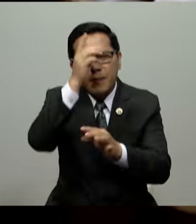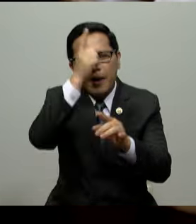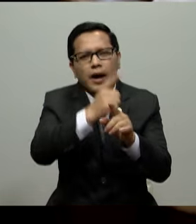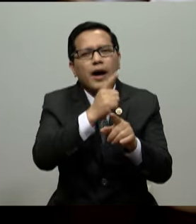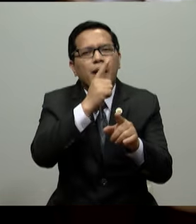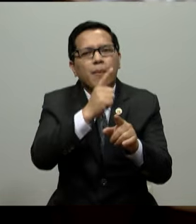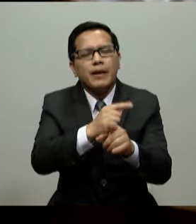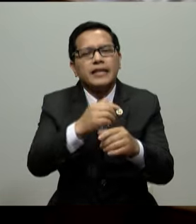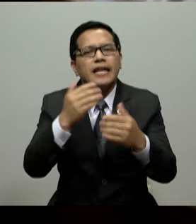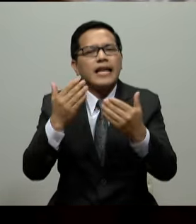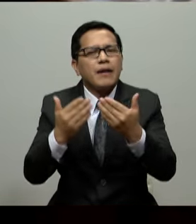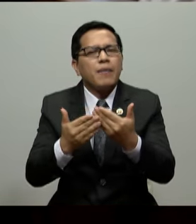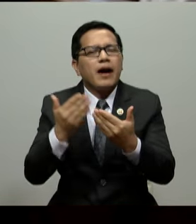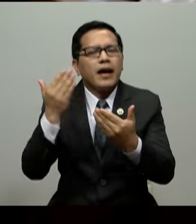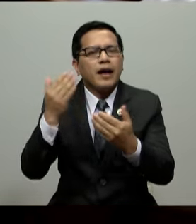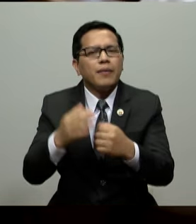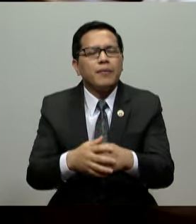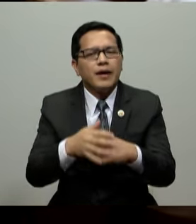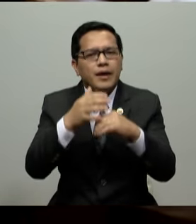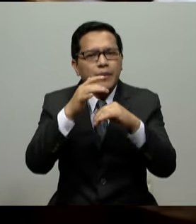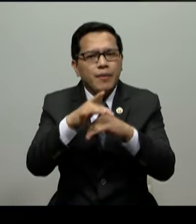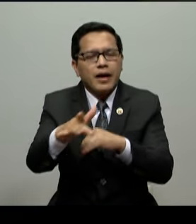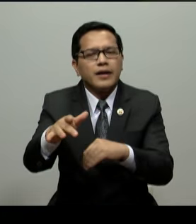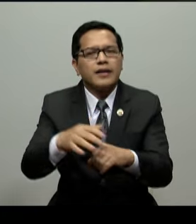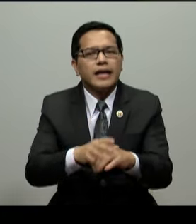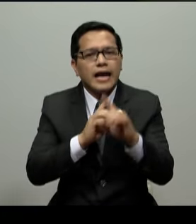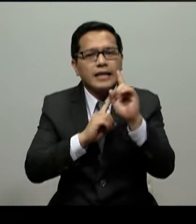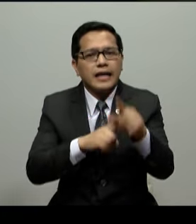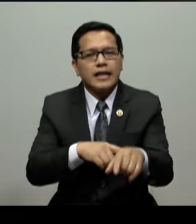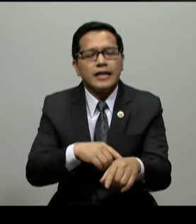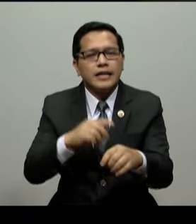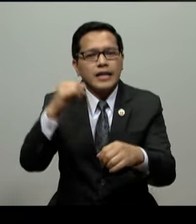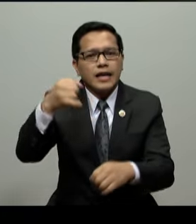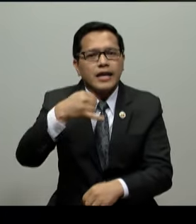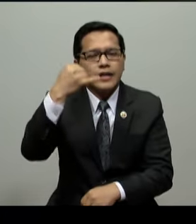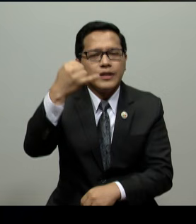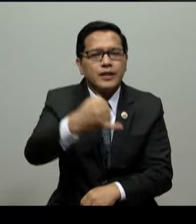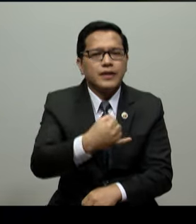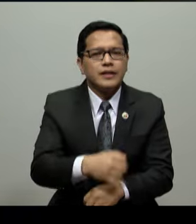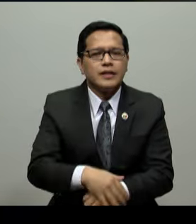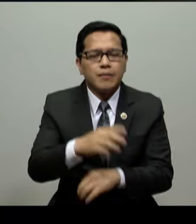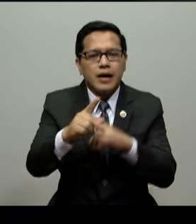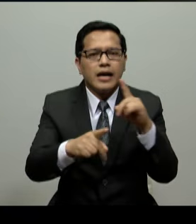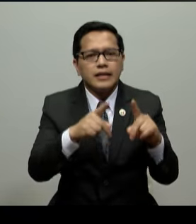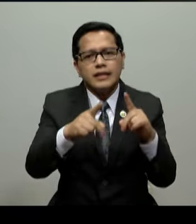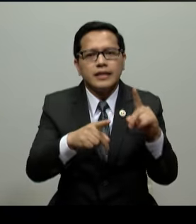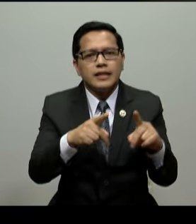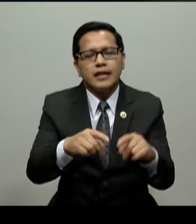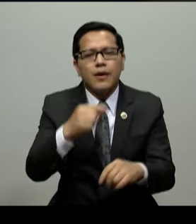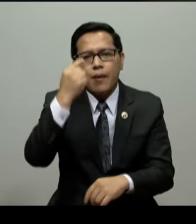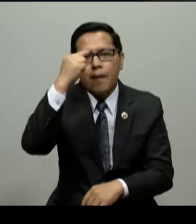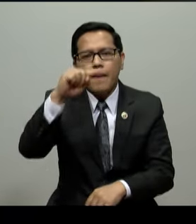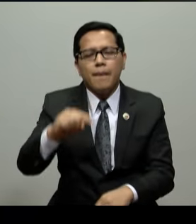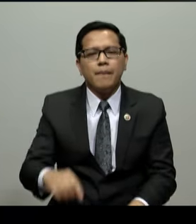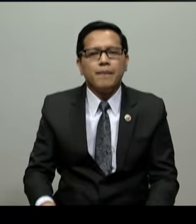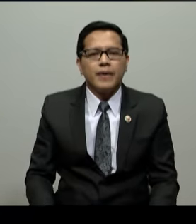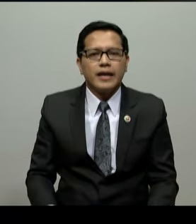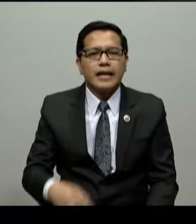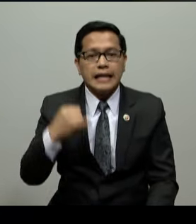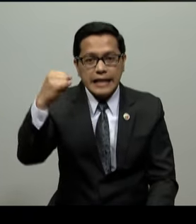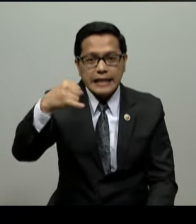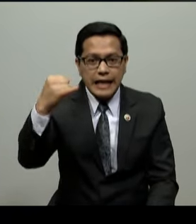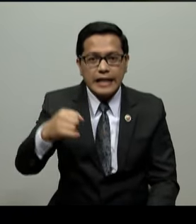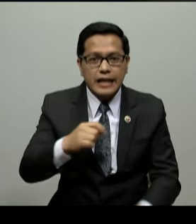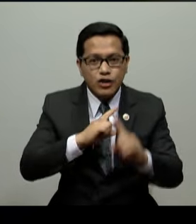Maaga pa lang po ay nag-anyaya po sila ng mga tao upang anyayahan po